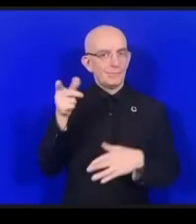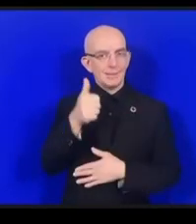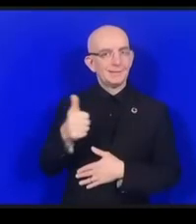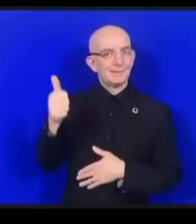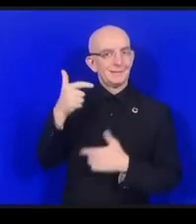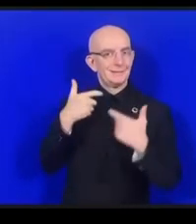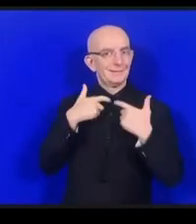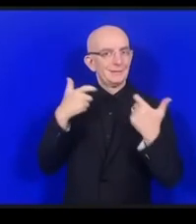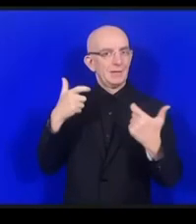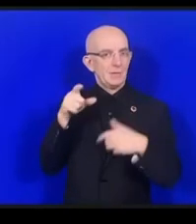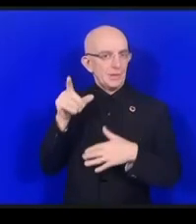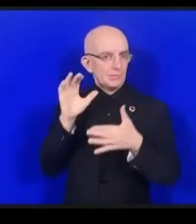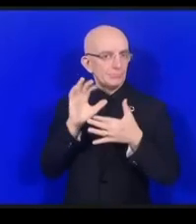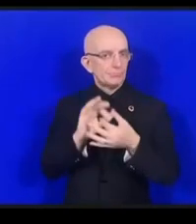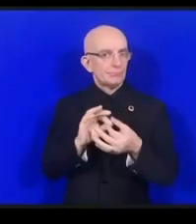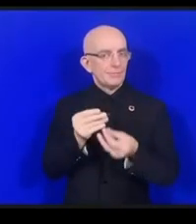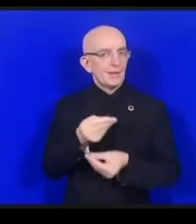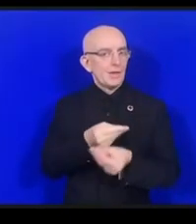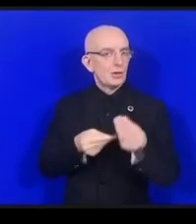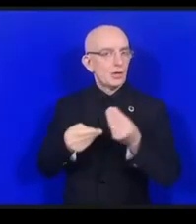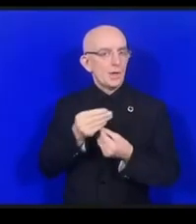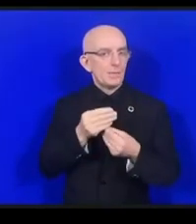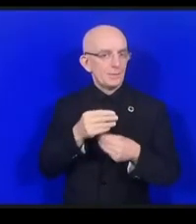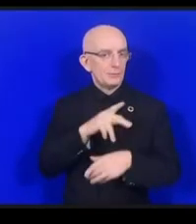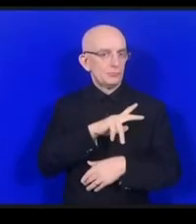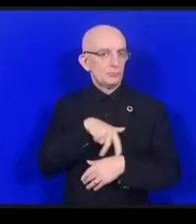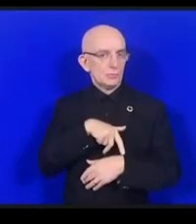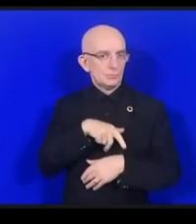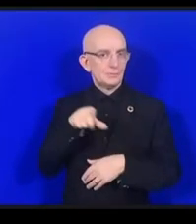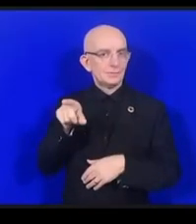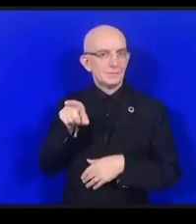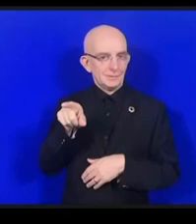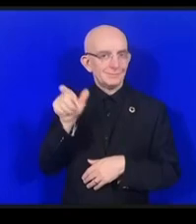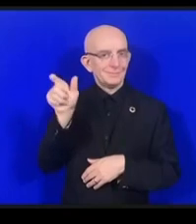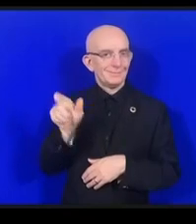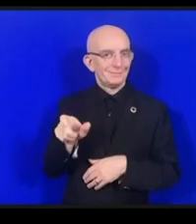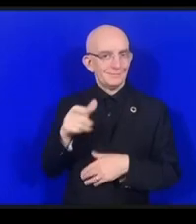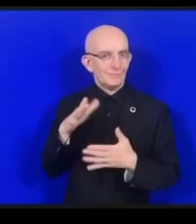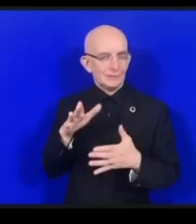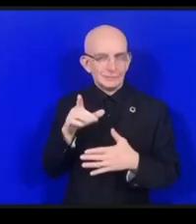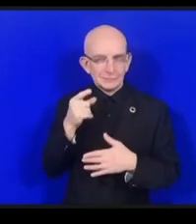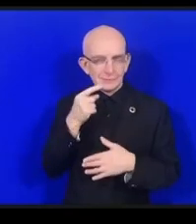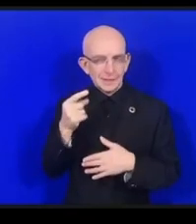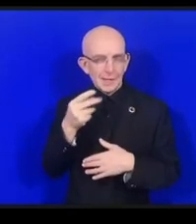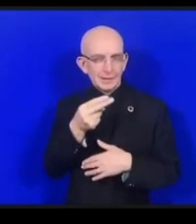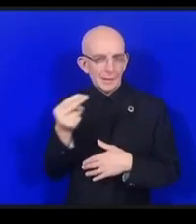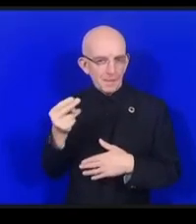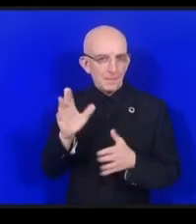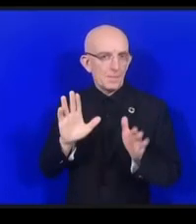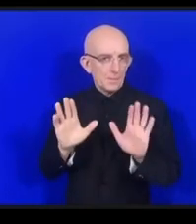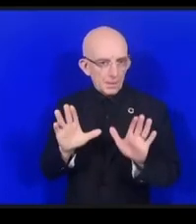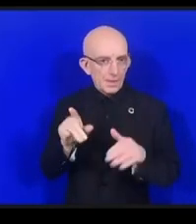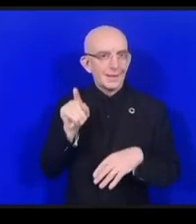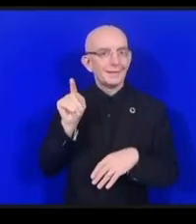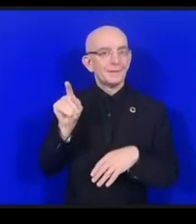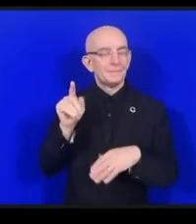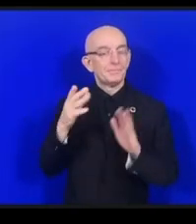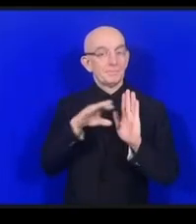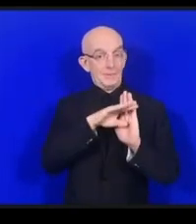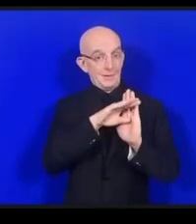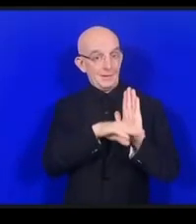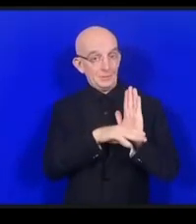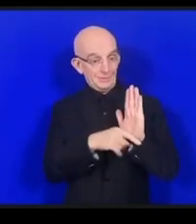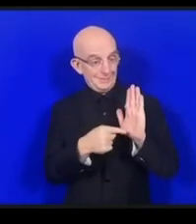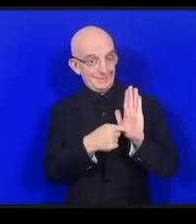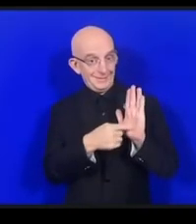IGFの2023のゼロでアジェンダについておっしゃったことは彼は全て